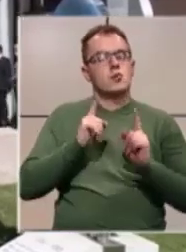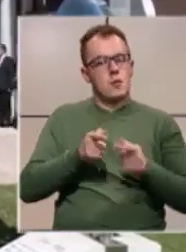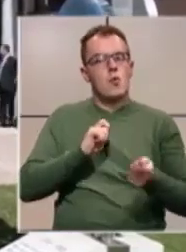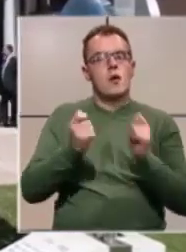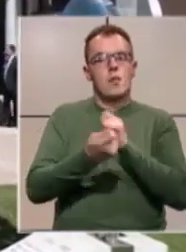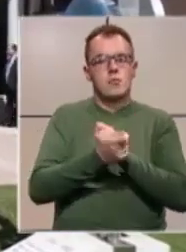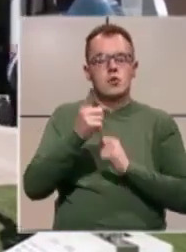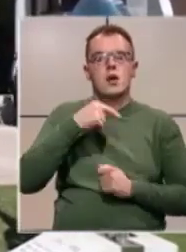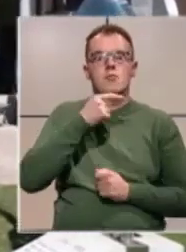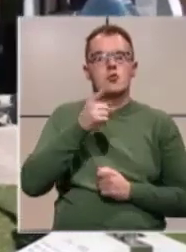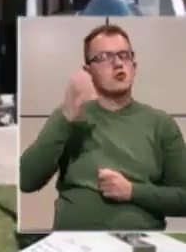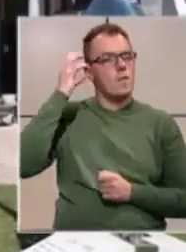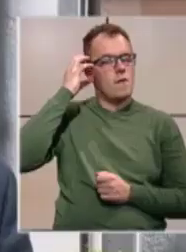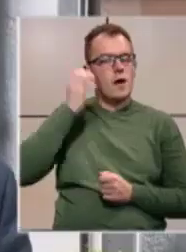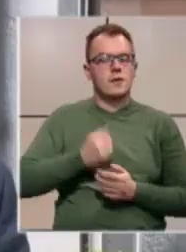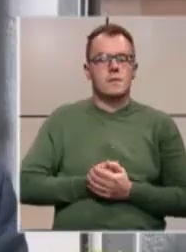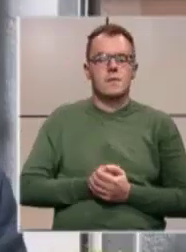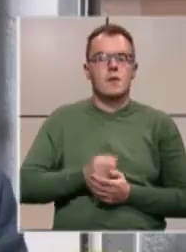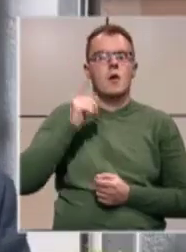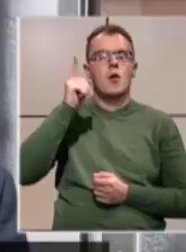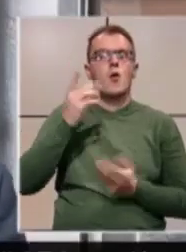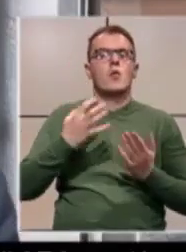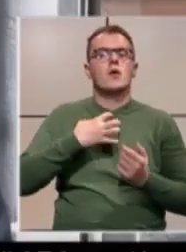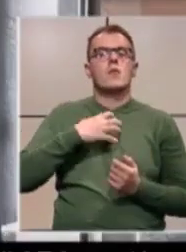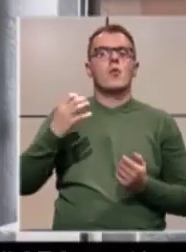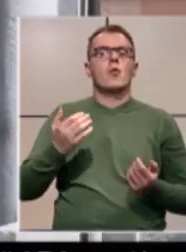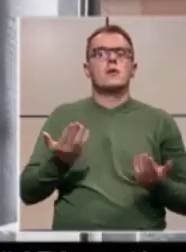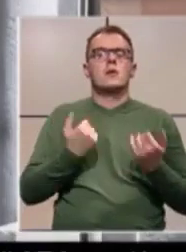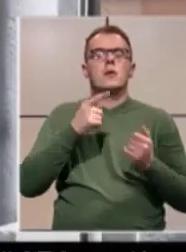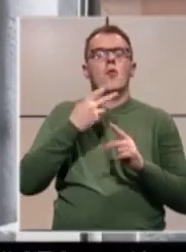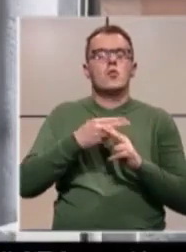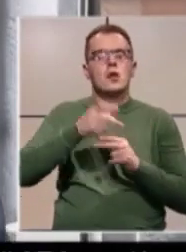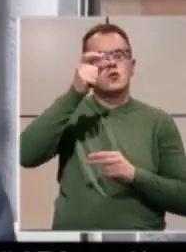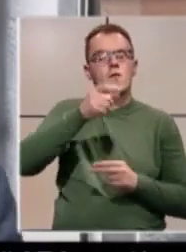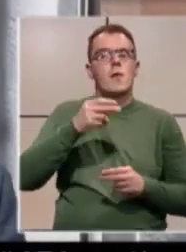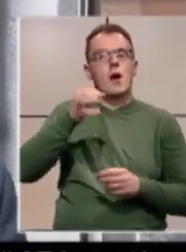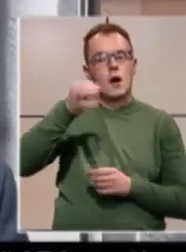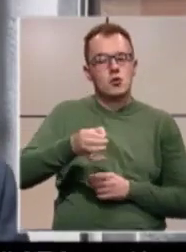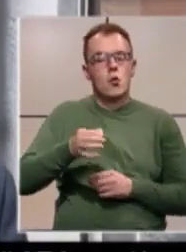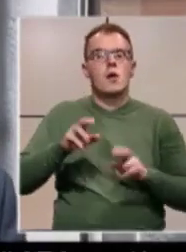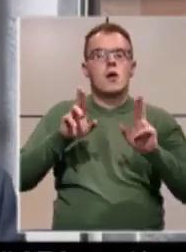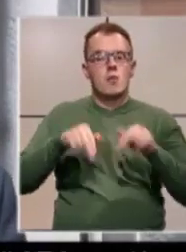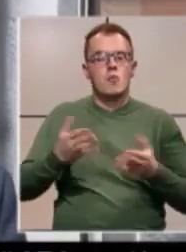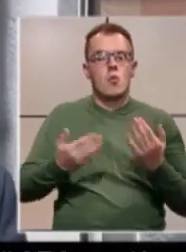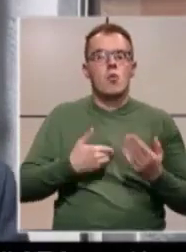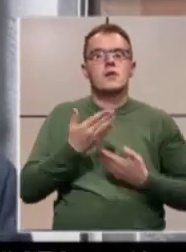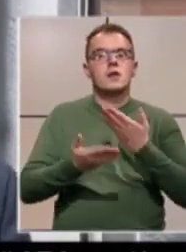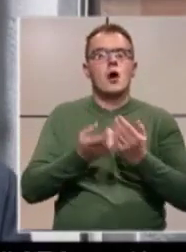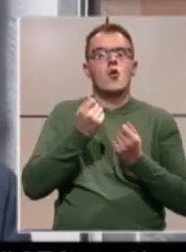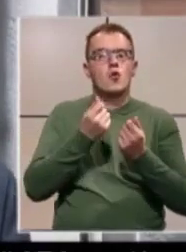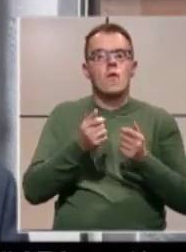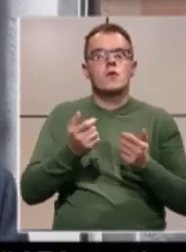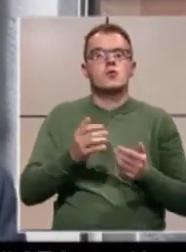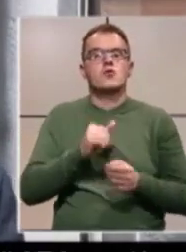promijeniti, poručuju iz vlade. Oni bogati, tako da ih nazovem kantoni, mogu da daju novaci